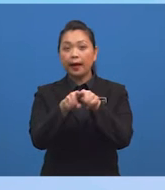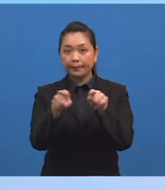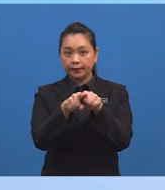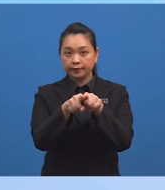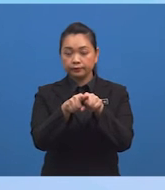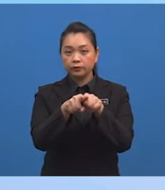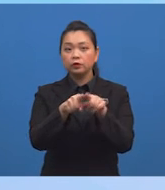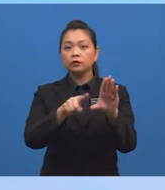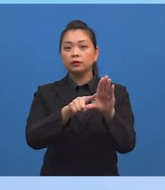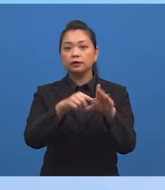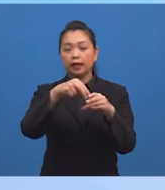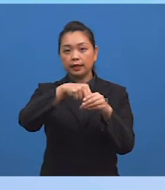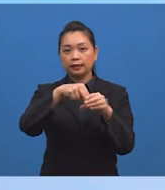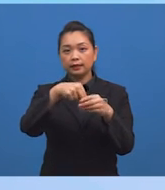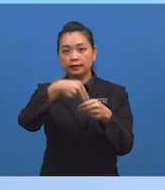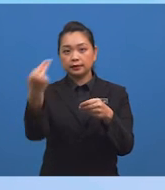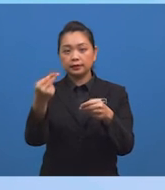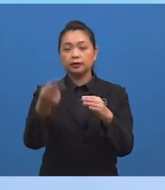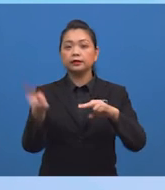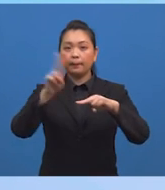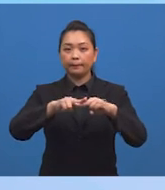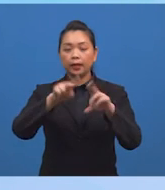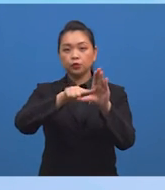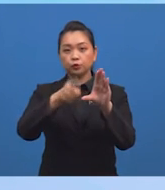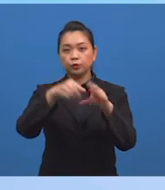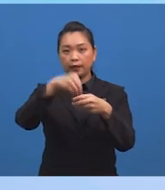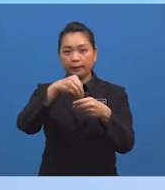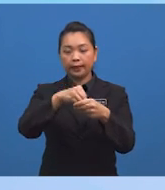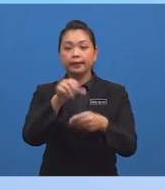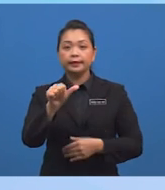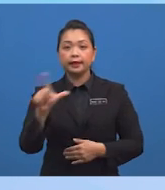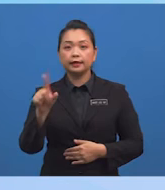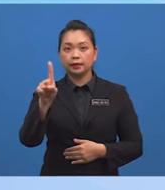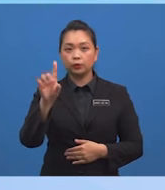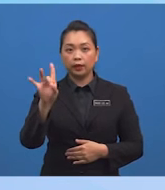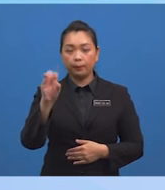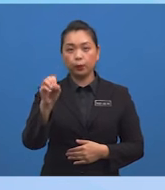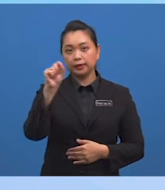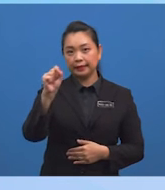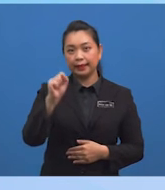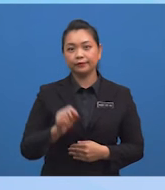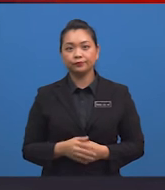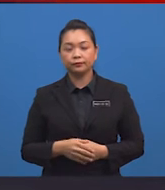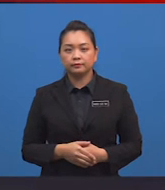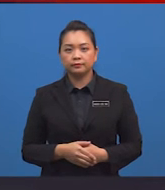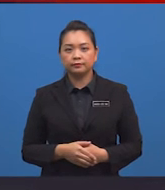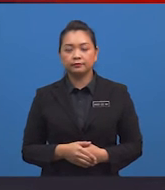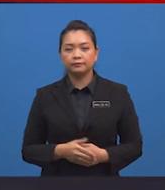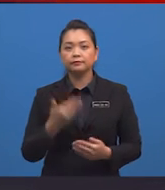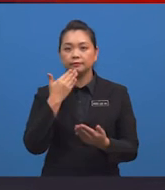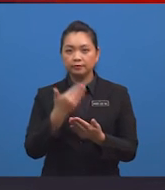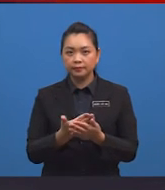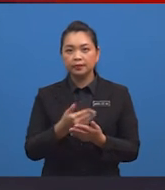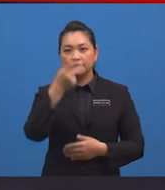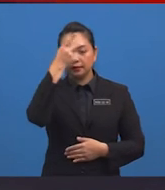sama Dan hasil tambah sudut Sudut pedalaman adalah 180 darjah Terima